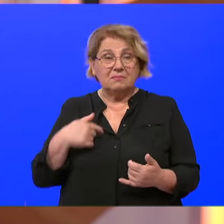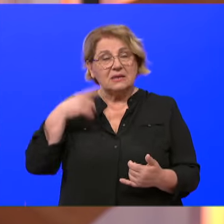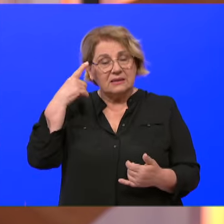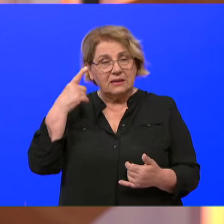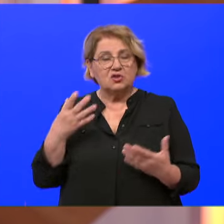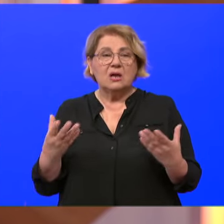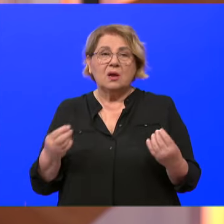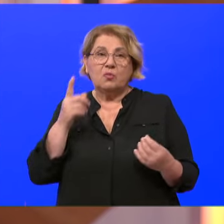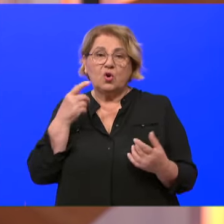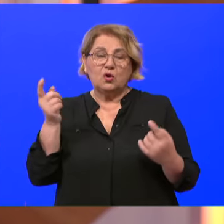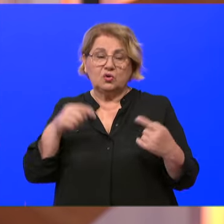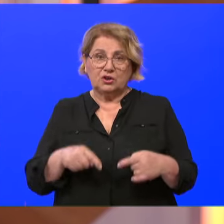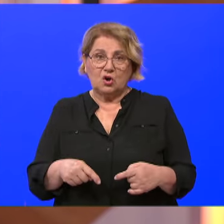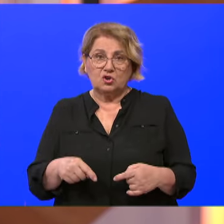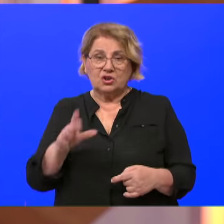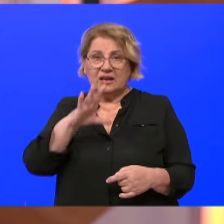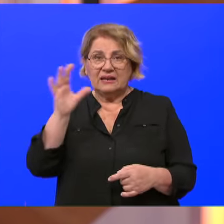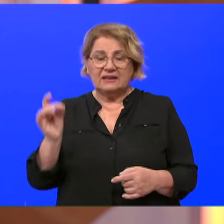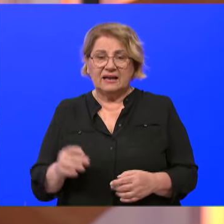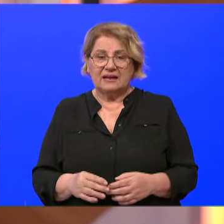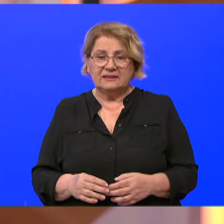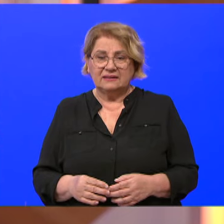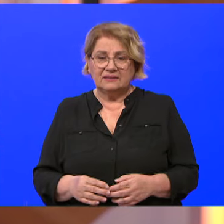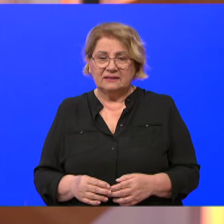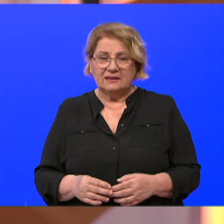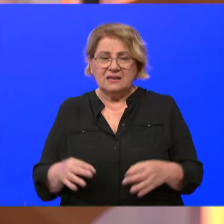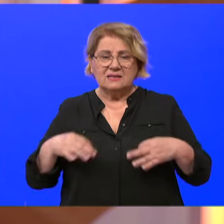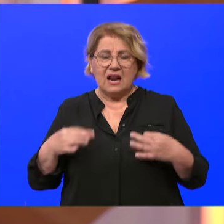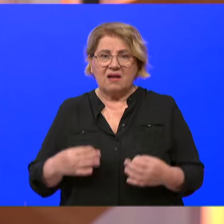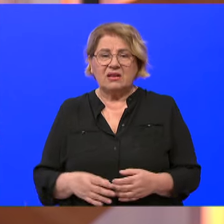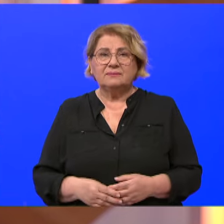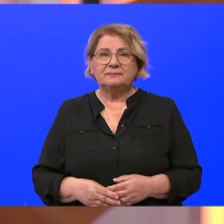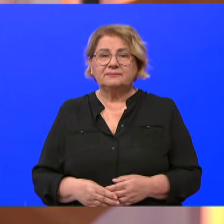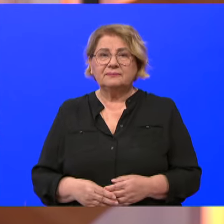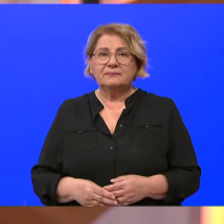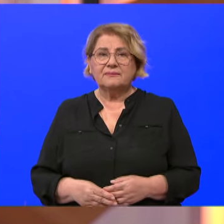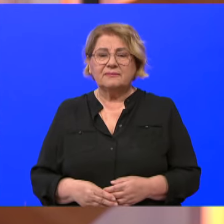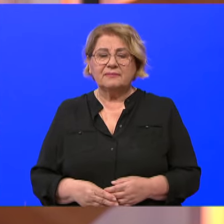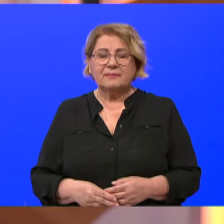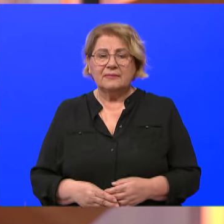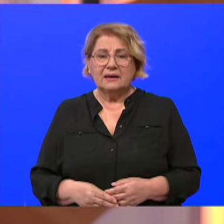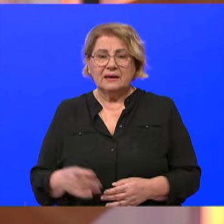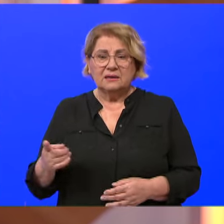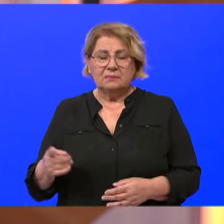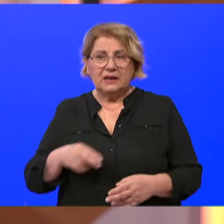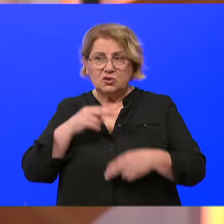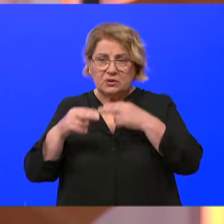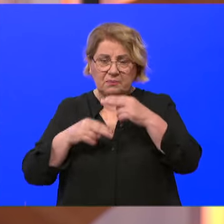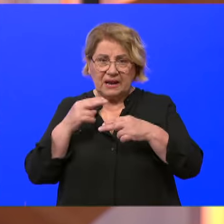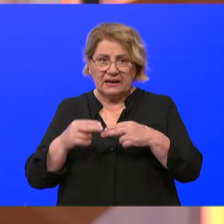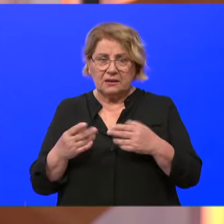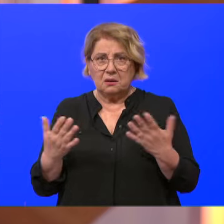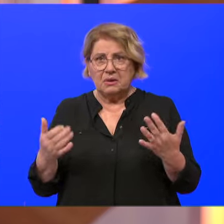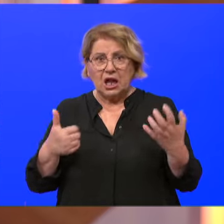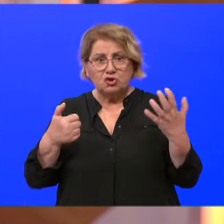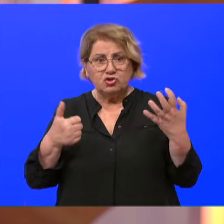biti velik. Na danu zdravlja su bili pregledi. Bilo je